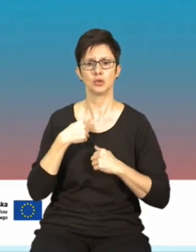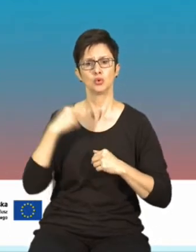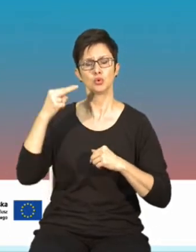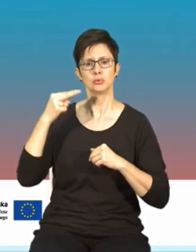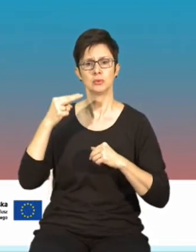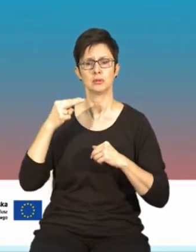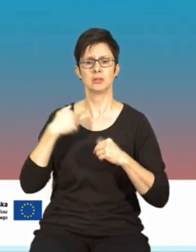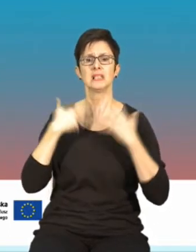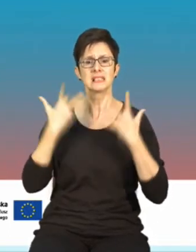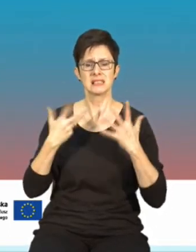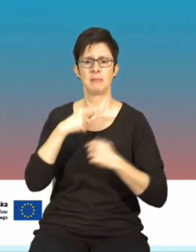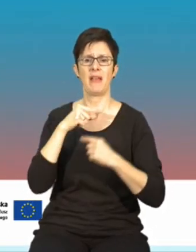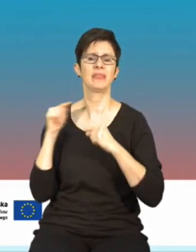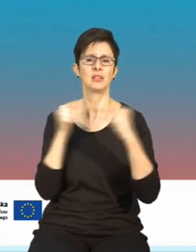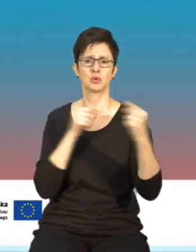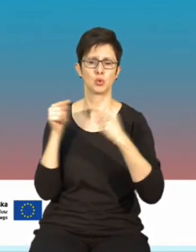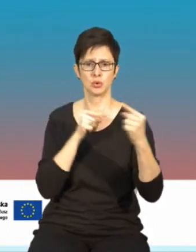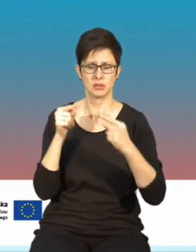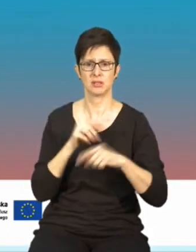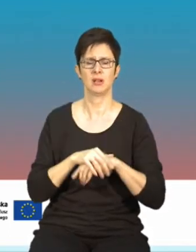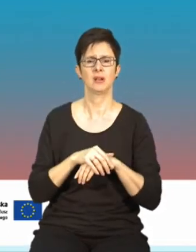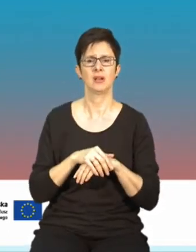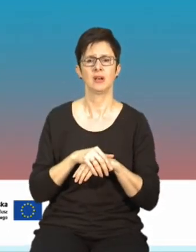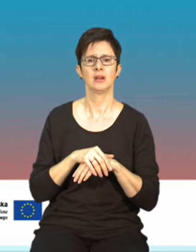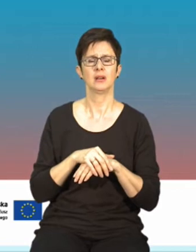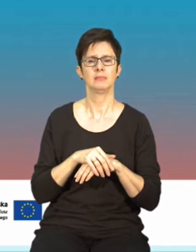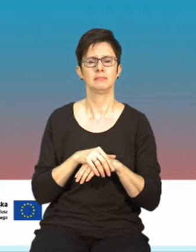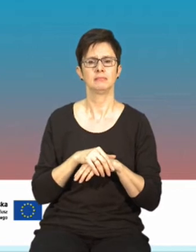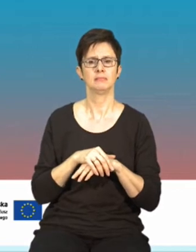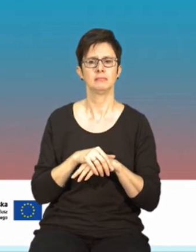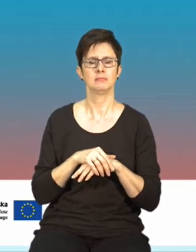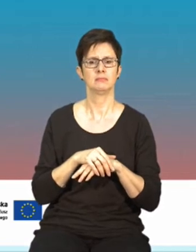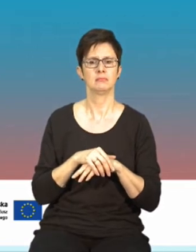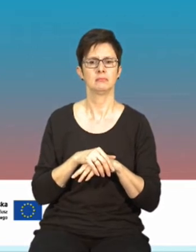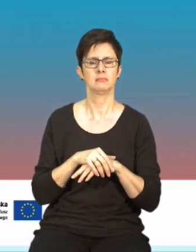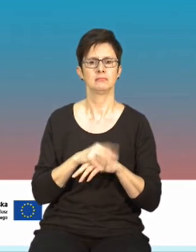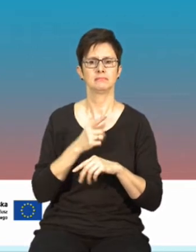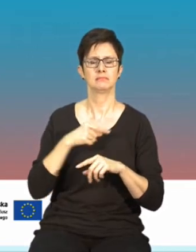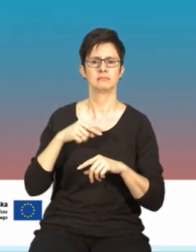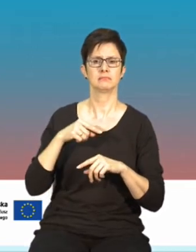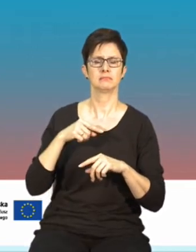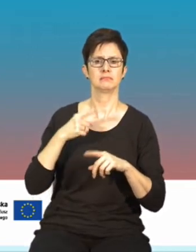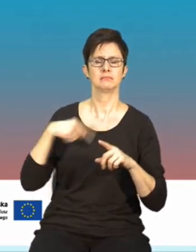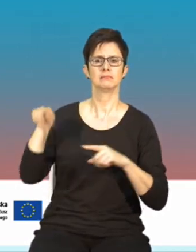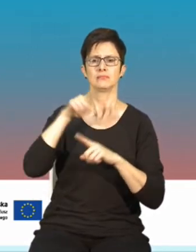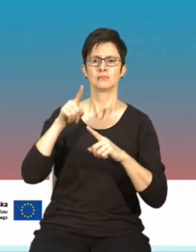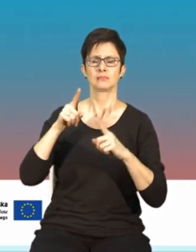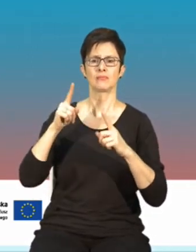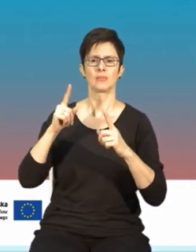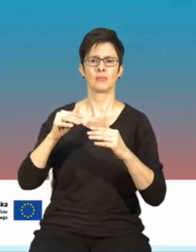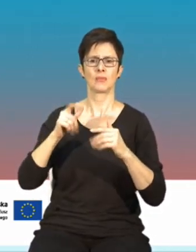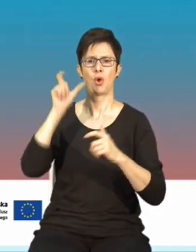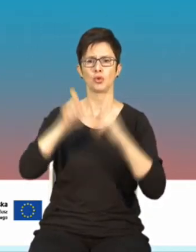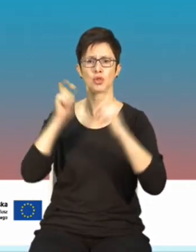Równanie w dół i sprowadzanie właśnie wszystkich interlokutorów naszych do poziomu foliarzy to jest coś, co się absolutnie nie